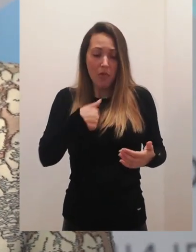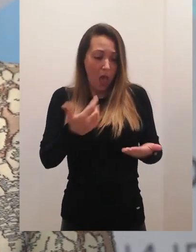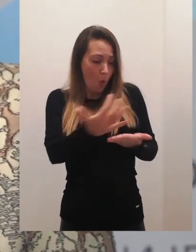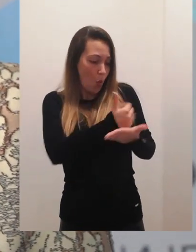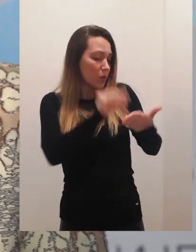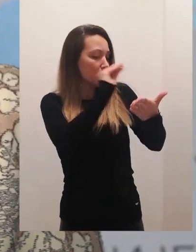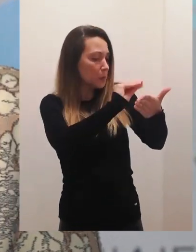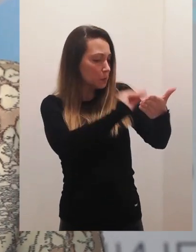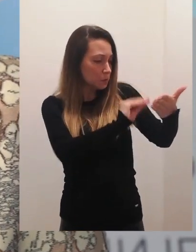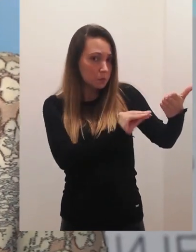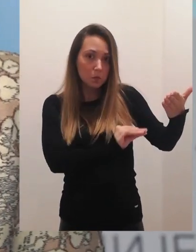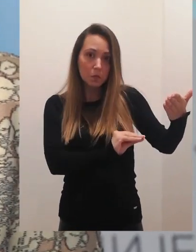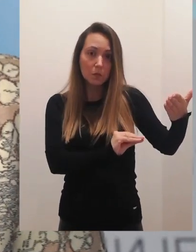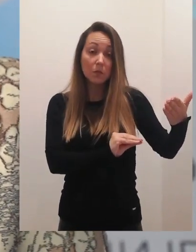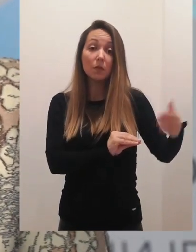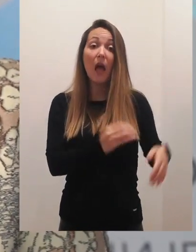važno.